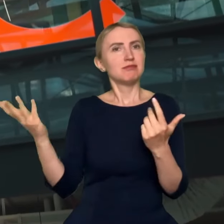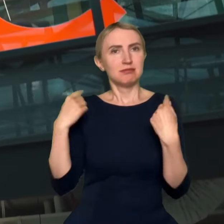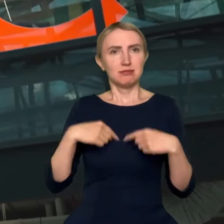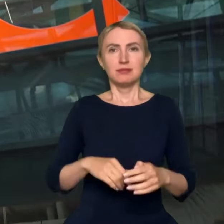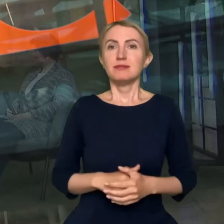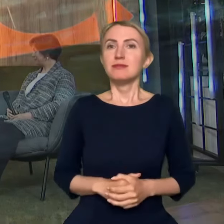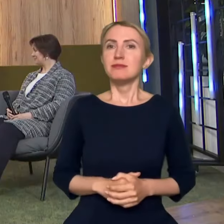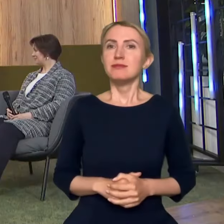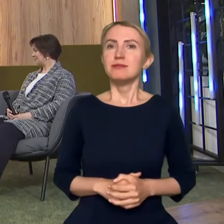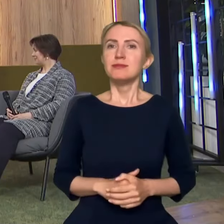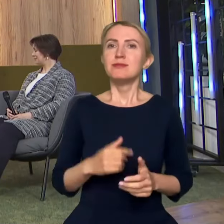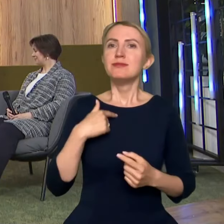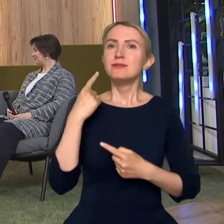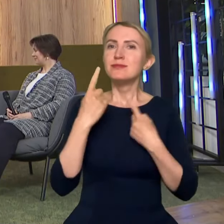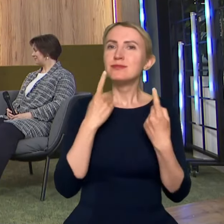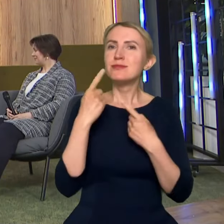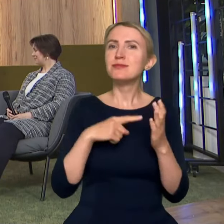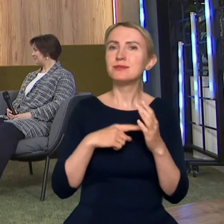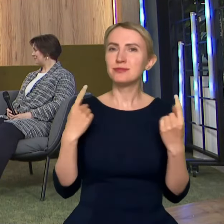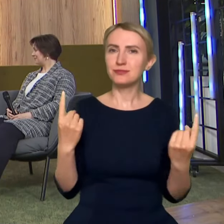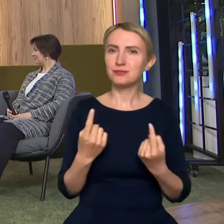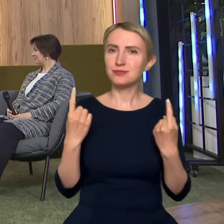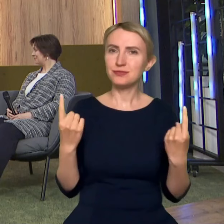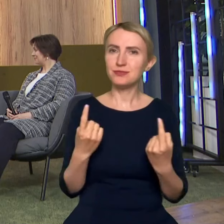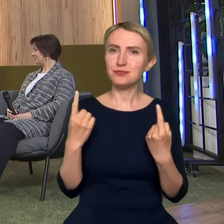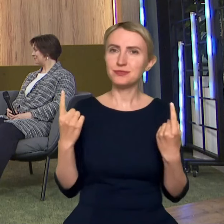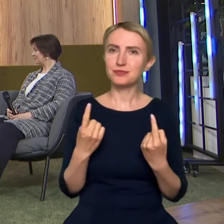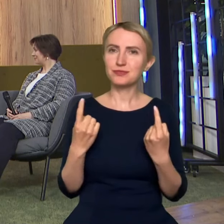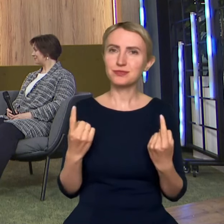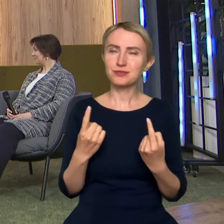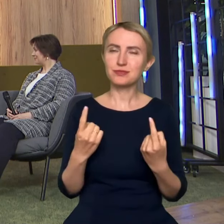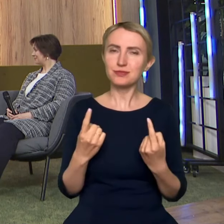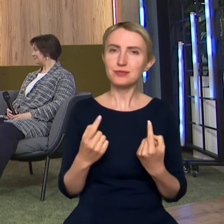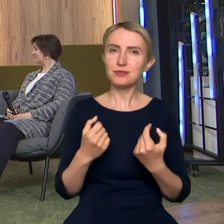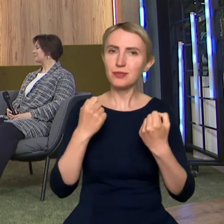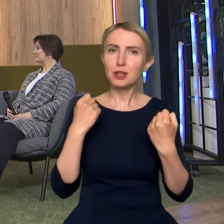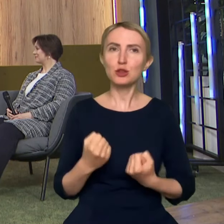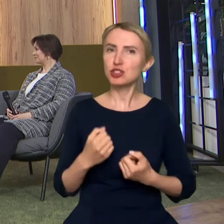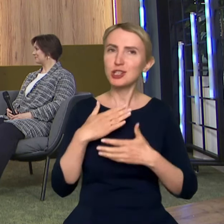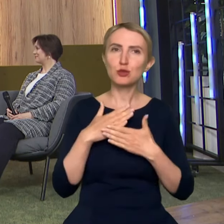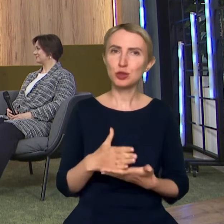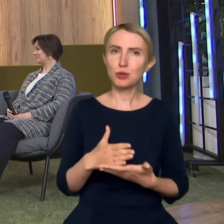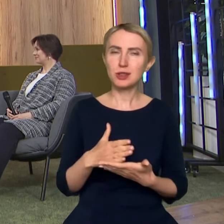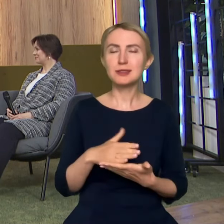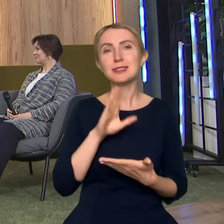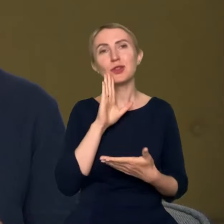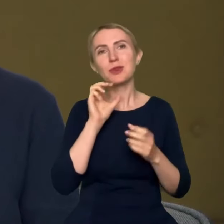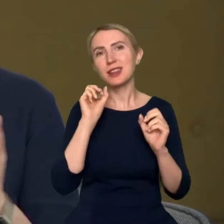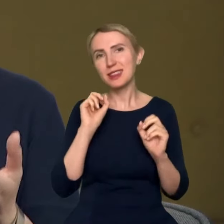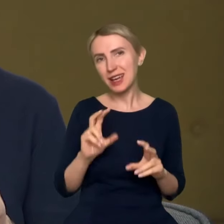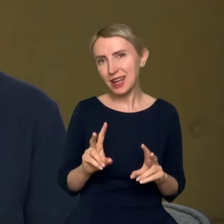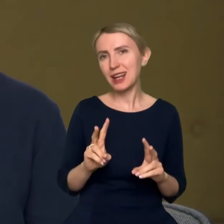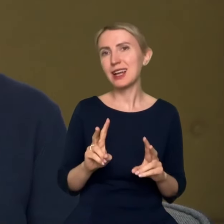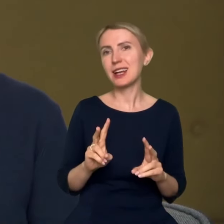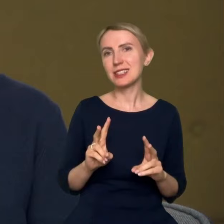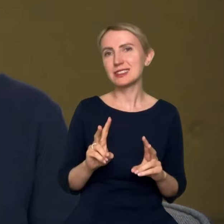to myślę, jest to takie zjawisko, z którym trudno sobie poradzić. No pewnie w pierwszym ruchu, czy w